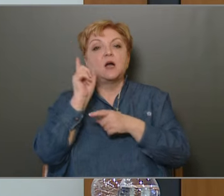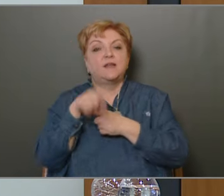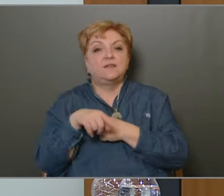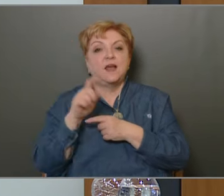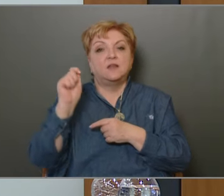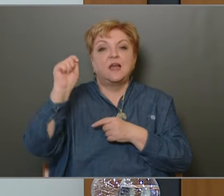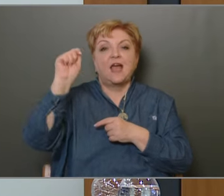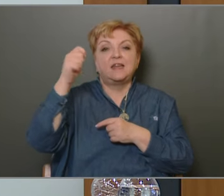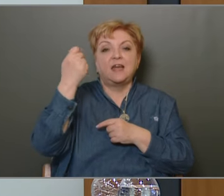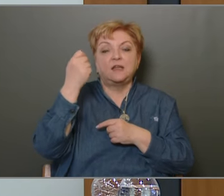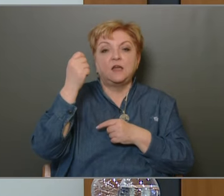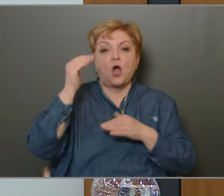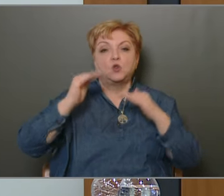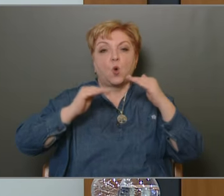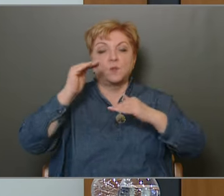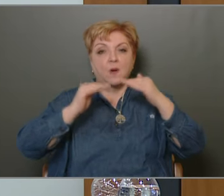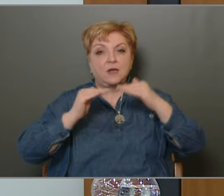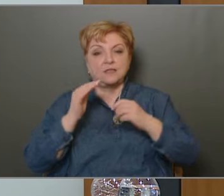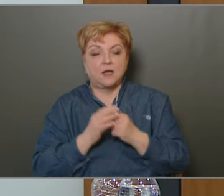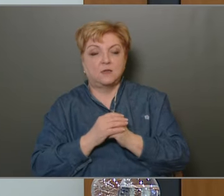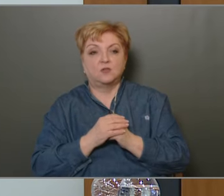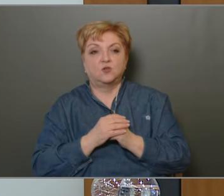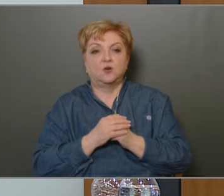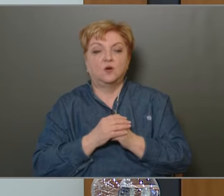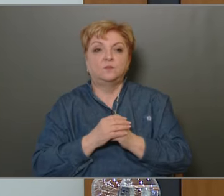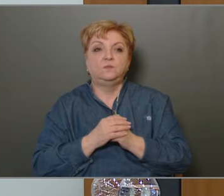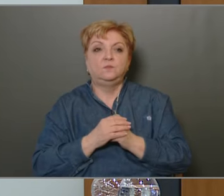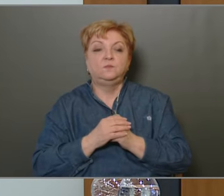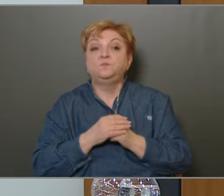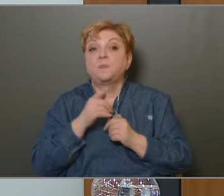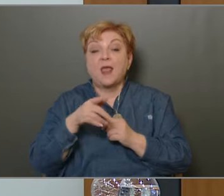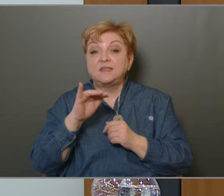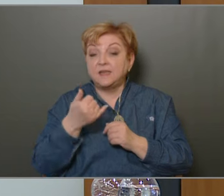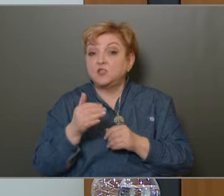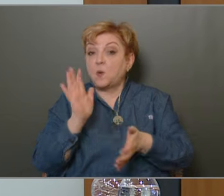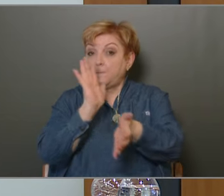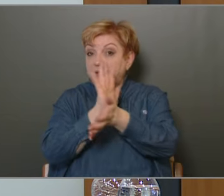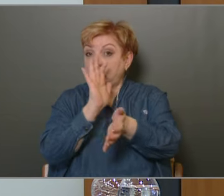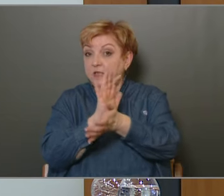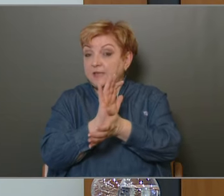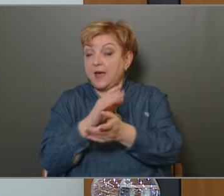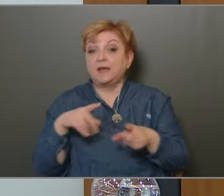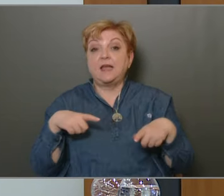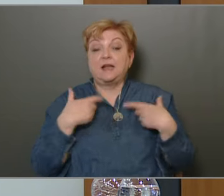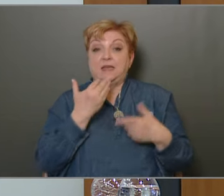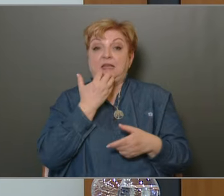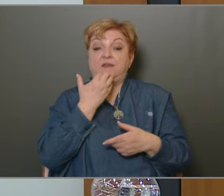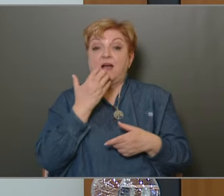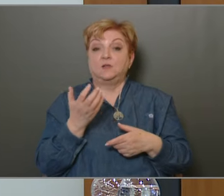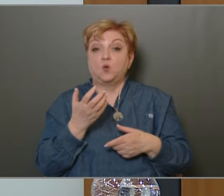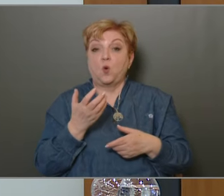energia normalizálása, racionalizálása soron kívül. Ezek is bizonyítják, hogy élni kívántunk